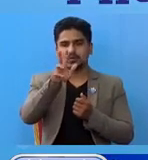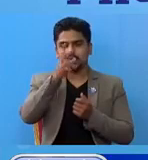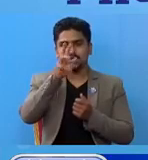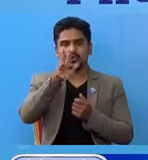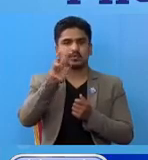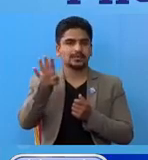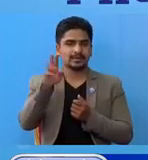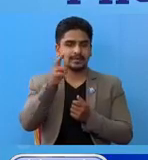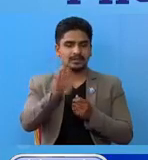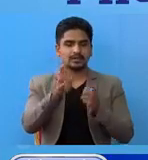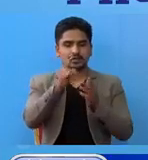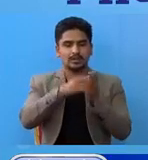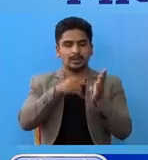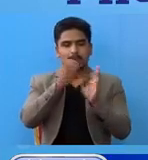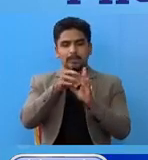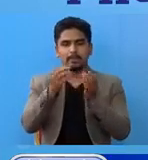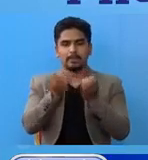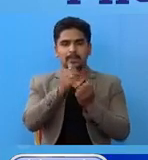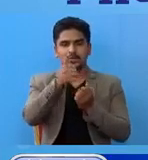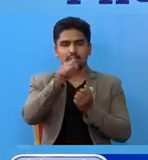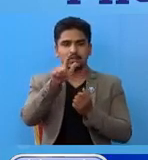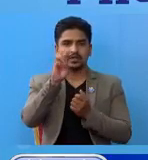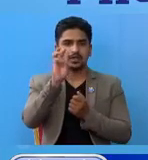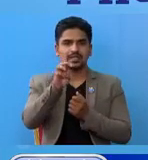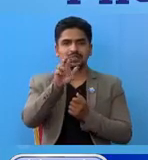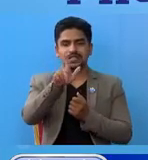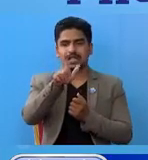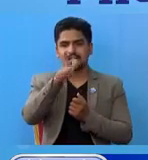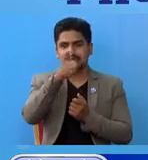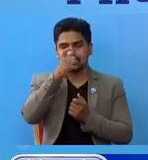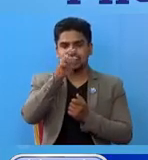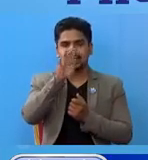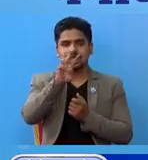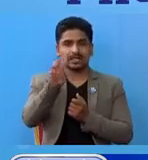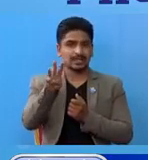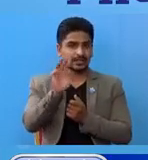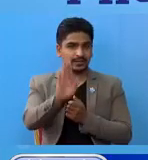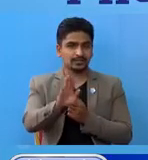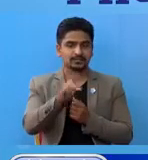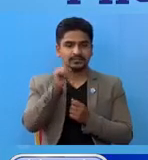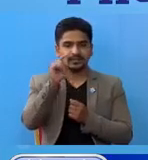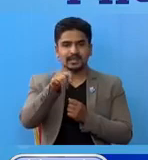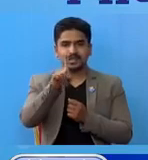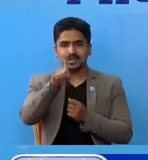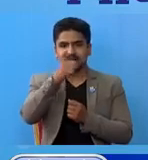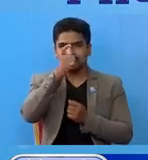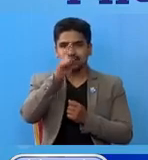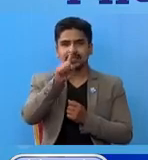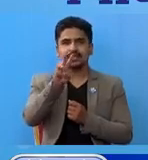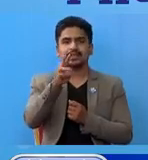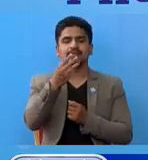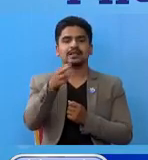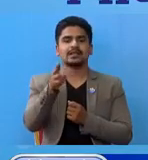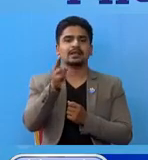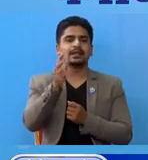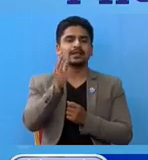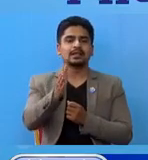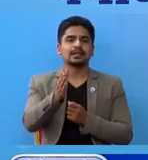जममां इंटरीगरिए को संक्या 16ican73 कर आजं i3 जनाले